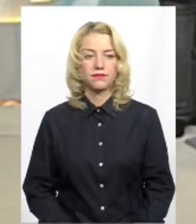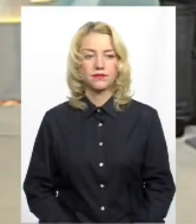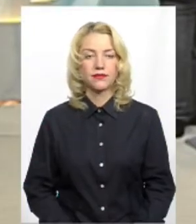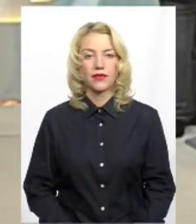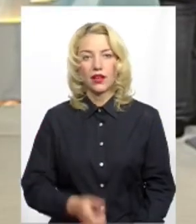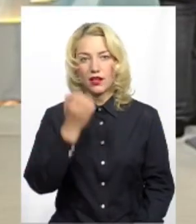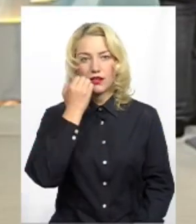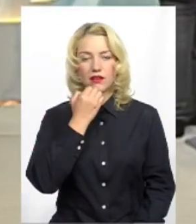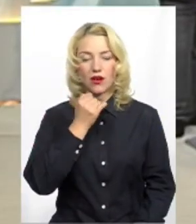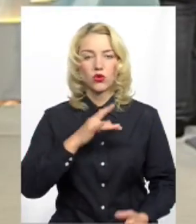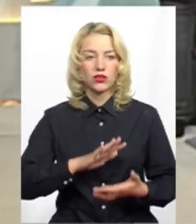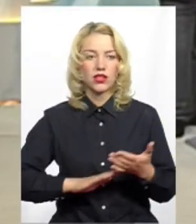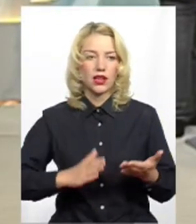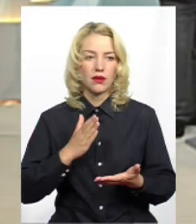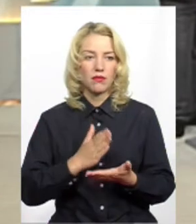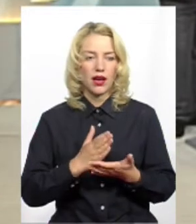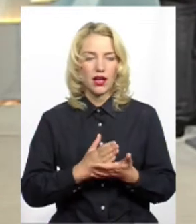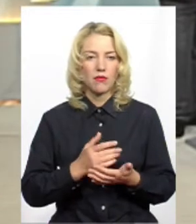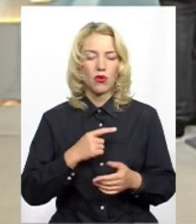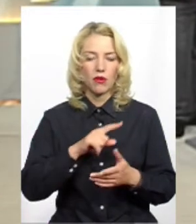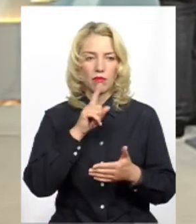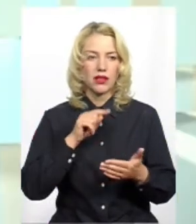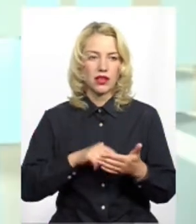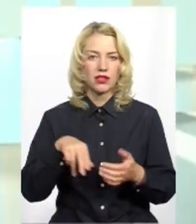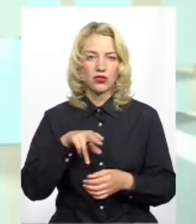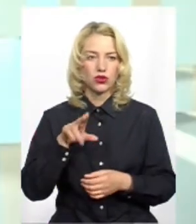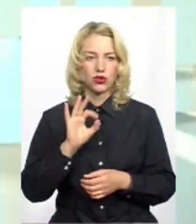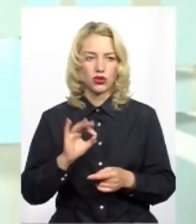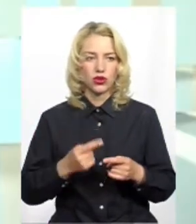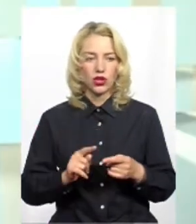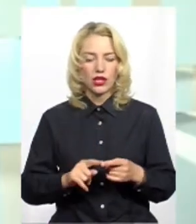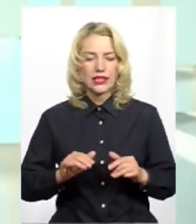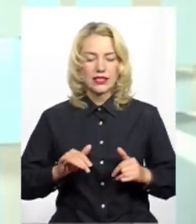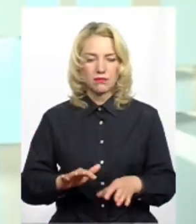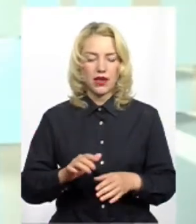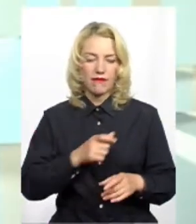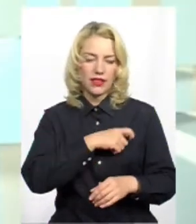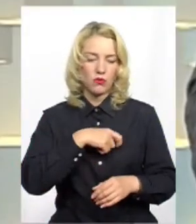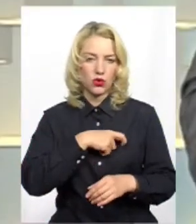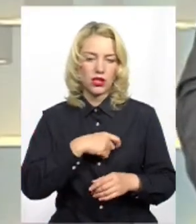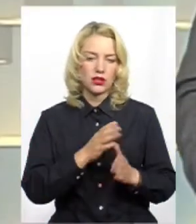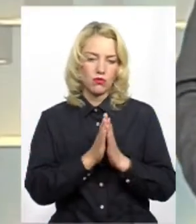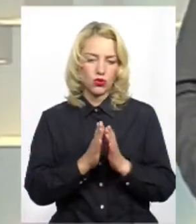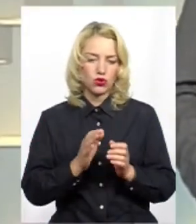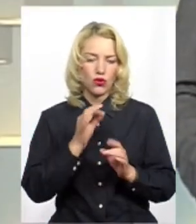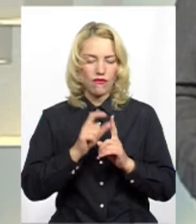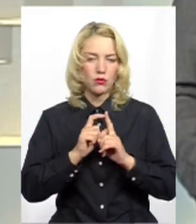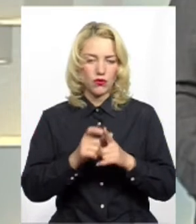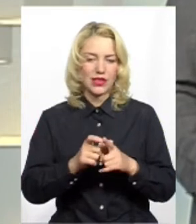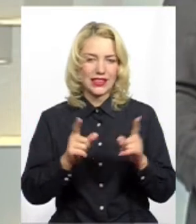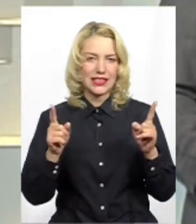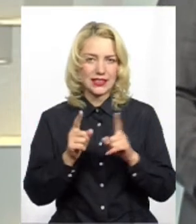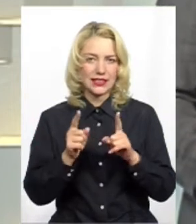Дякую. І далі маємо бріць питання стосовно справ депутатських. Прошу відповідати дуже стисло, словом або